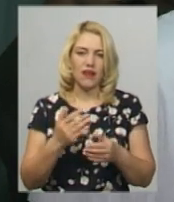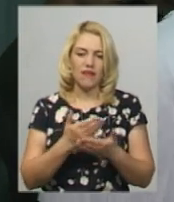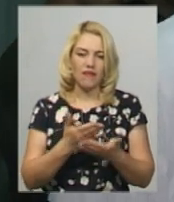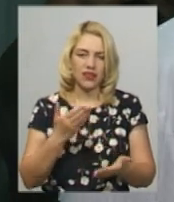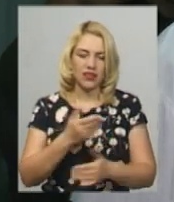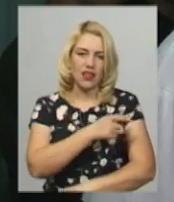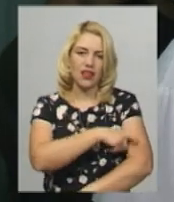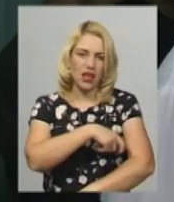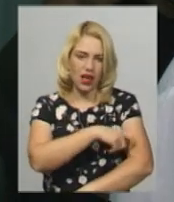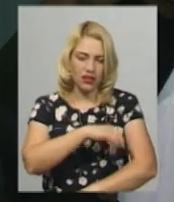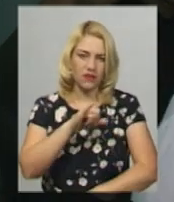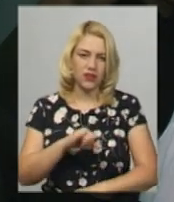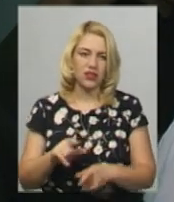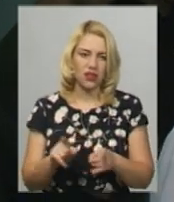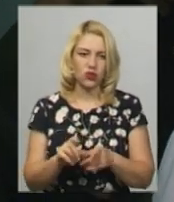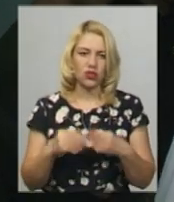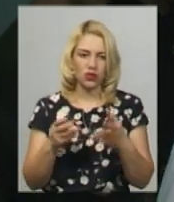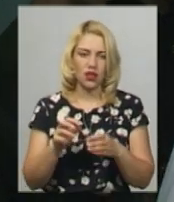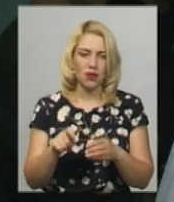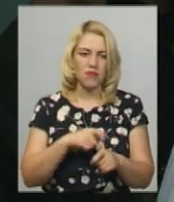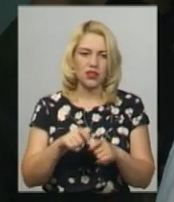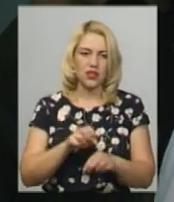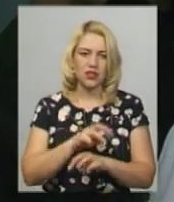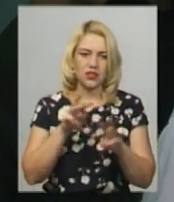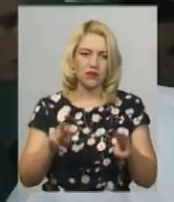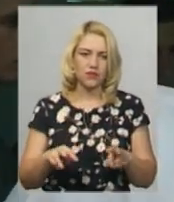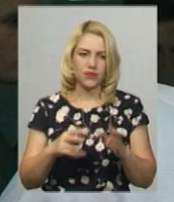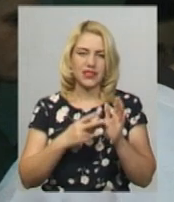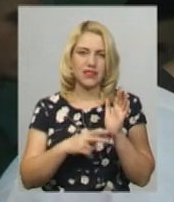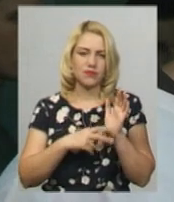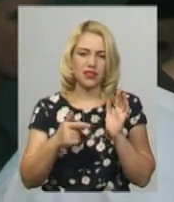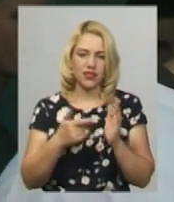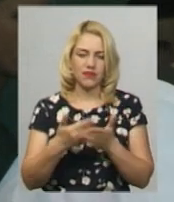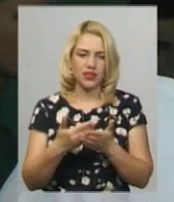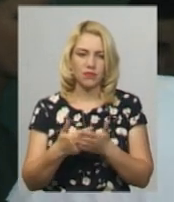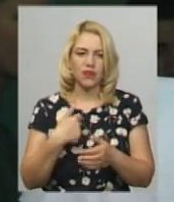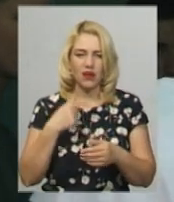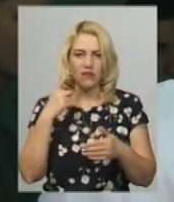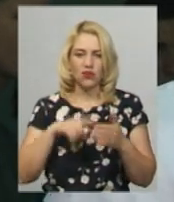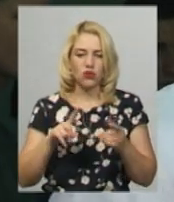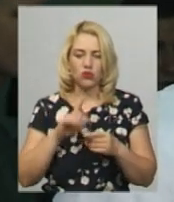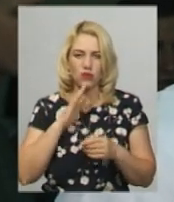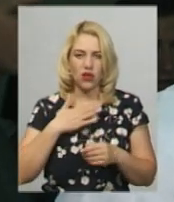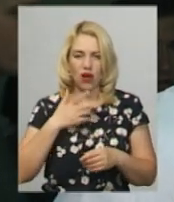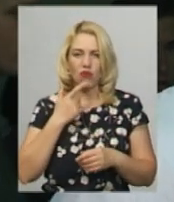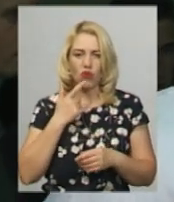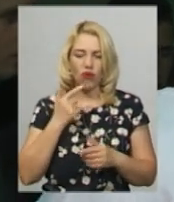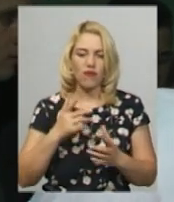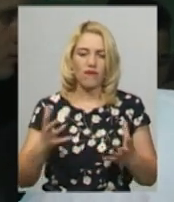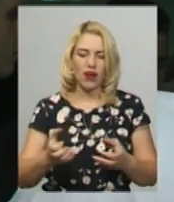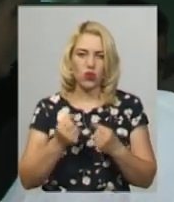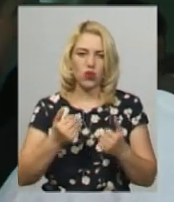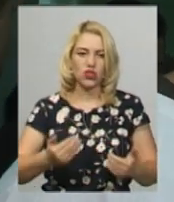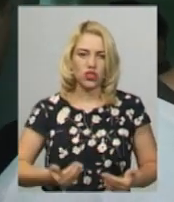так і дають матеріальне забезпечення гривень 70-ти. Я вірю в те, що моя корова врятує життя.